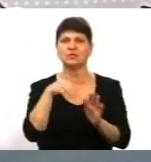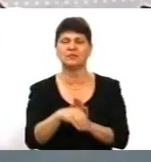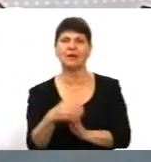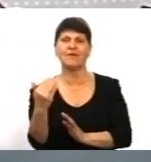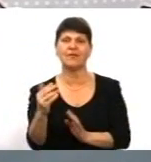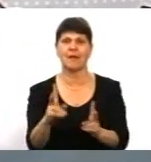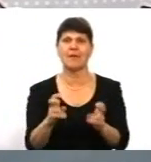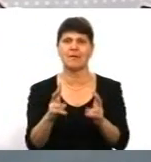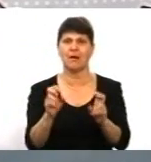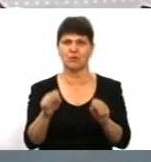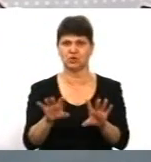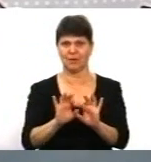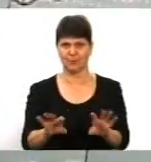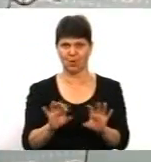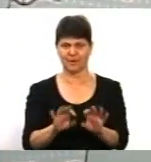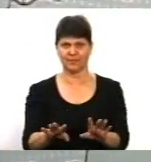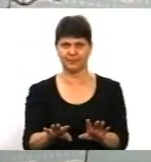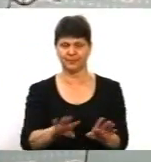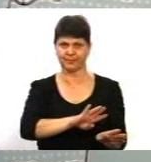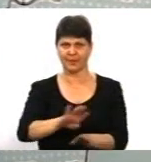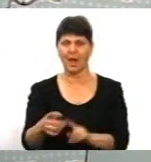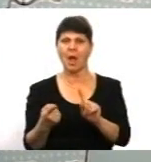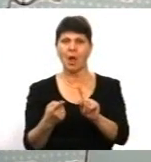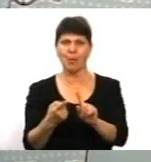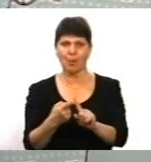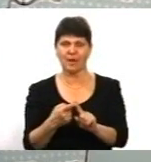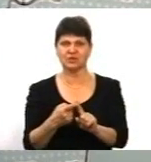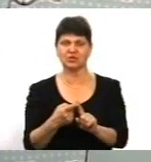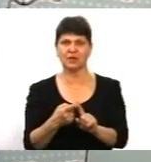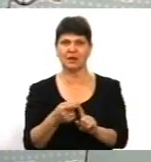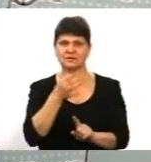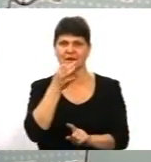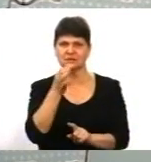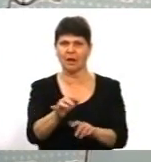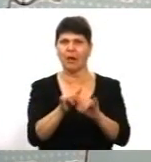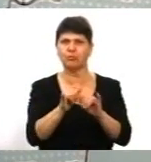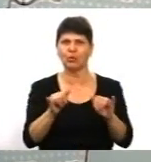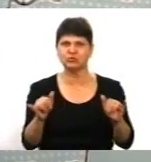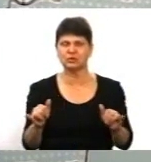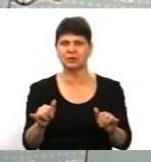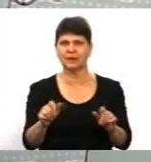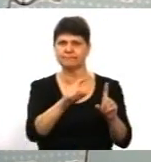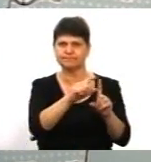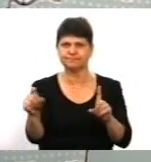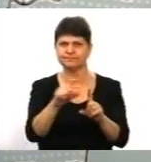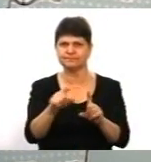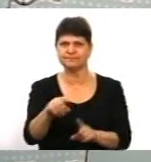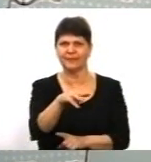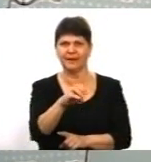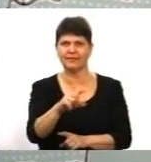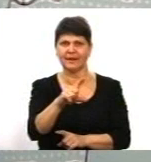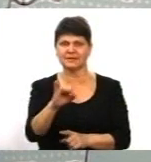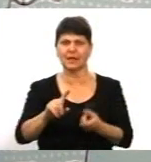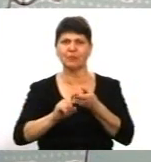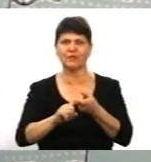Ну, по-перше, прозвучали дуже поширені тези, пов'язані з непідтримкою